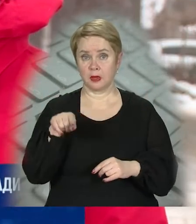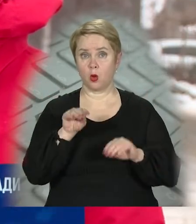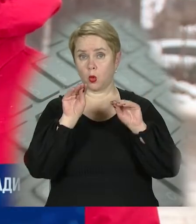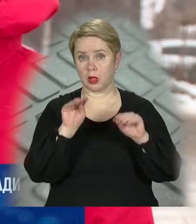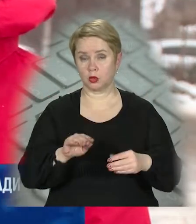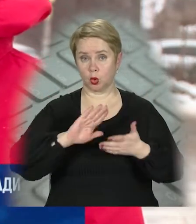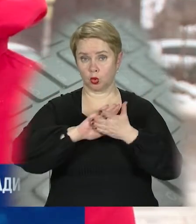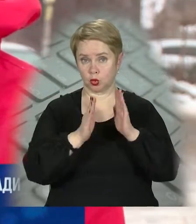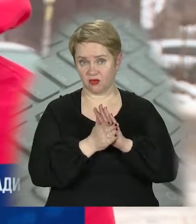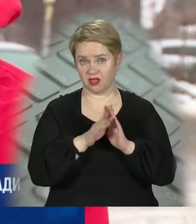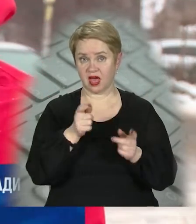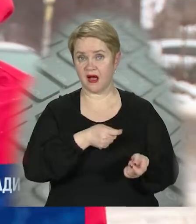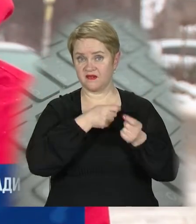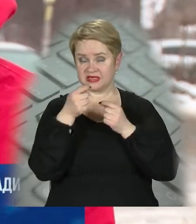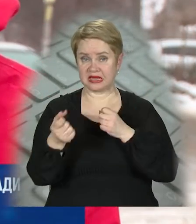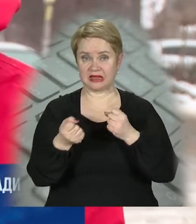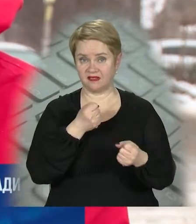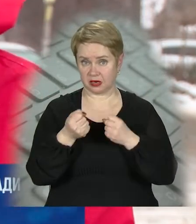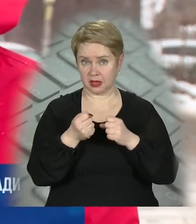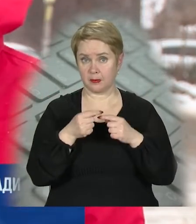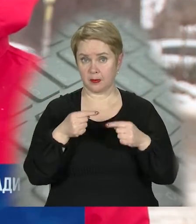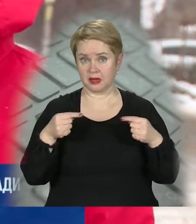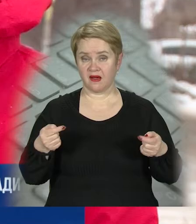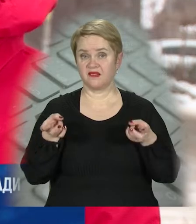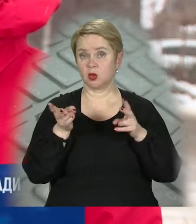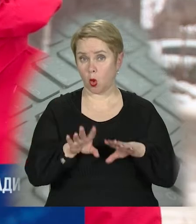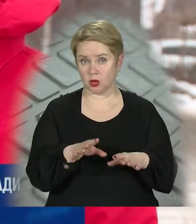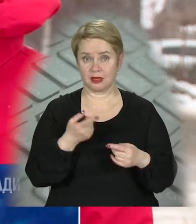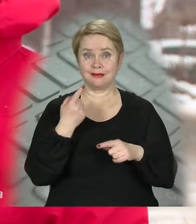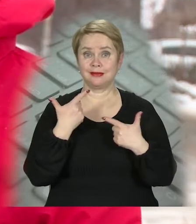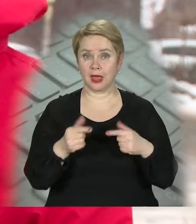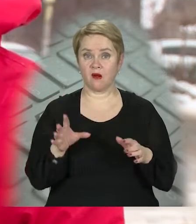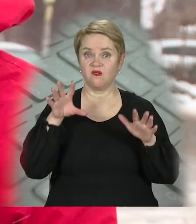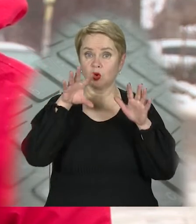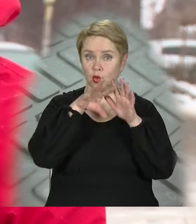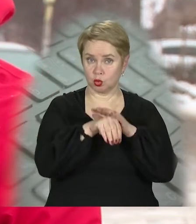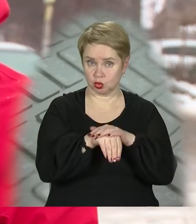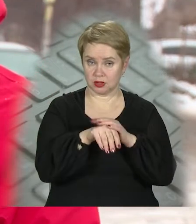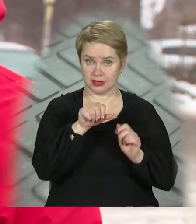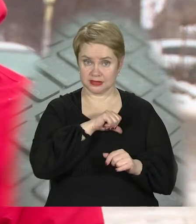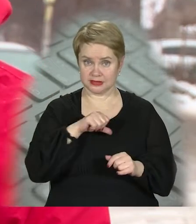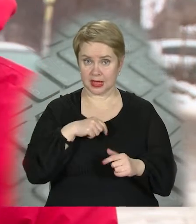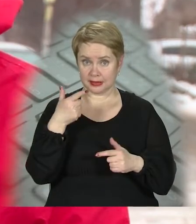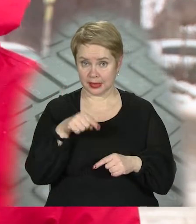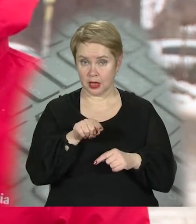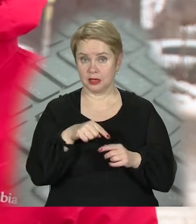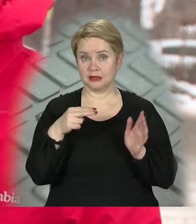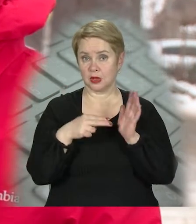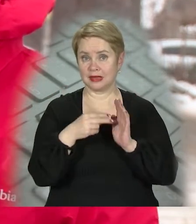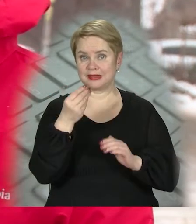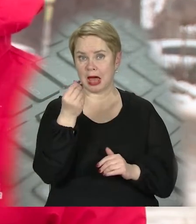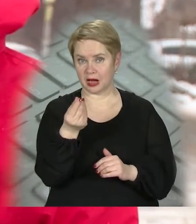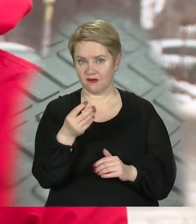укладення договорів на вивезення твердих побутових відходів, де до тарифу